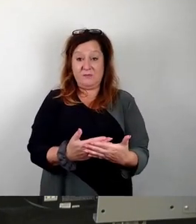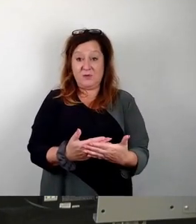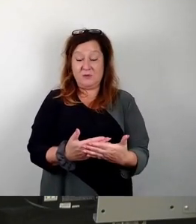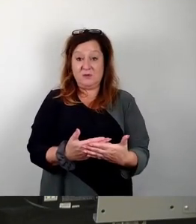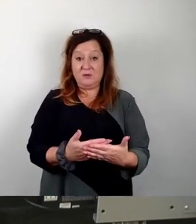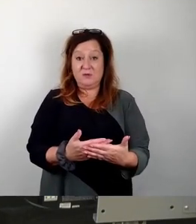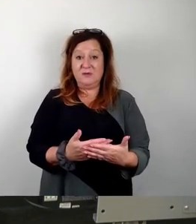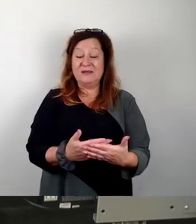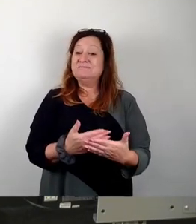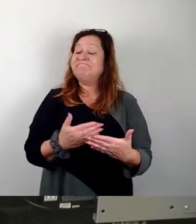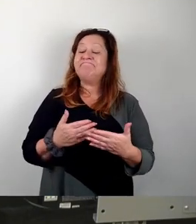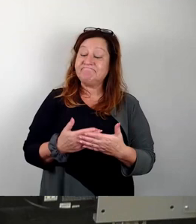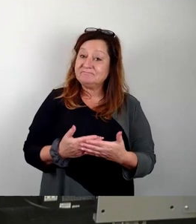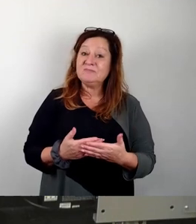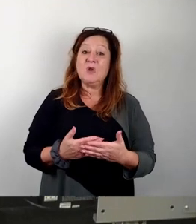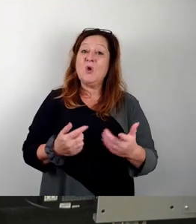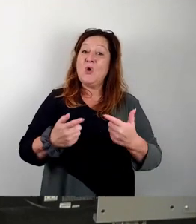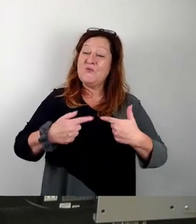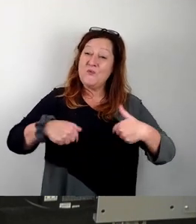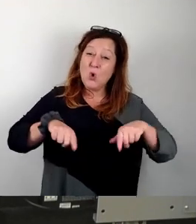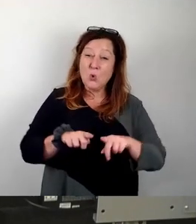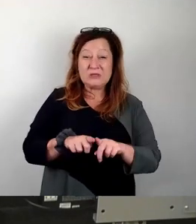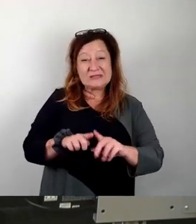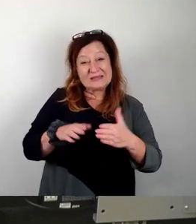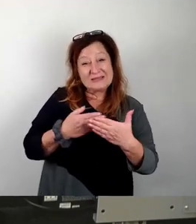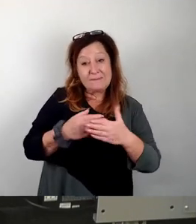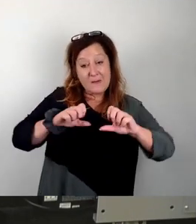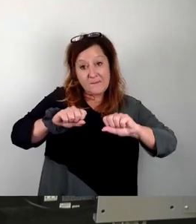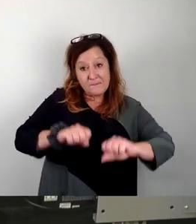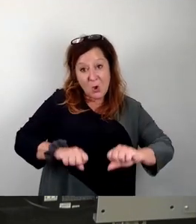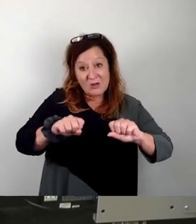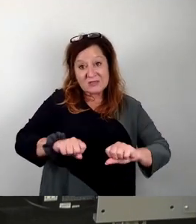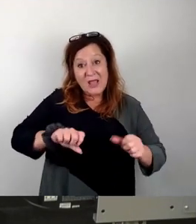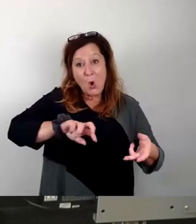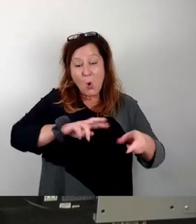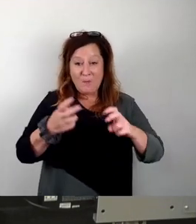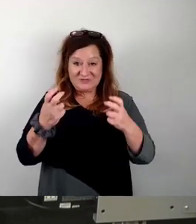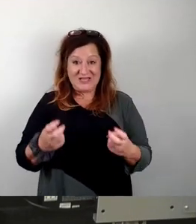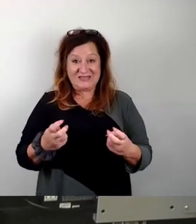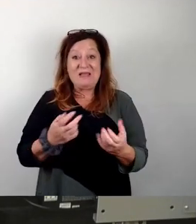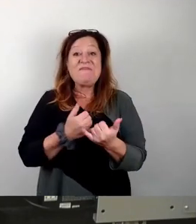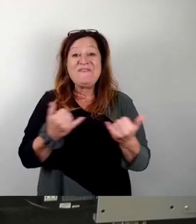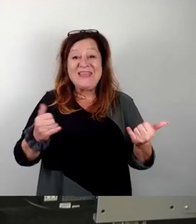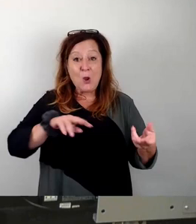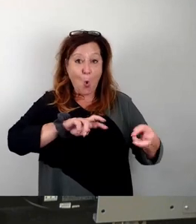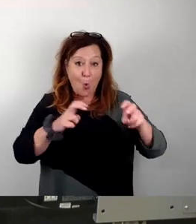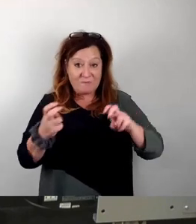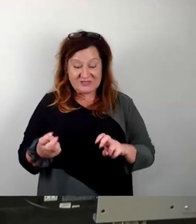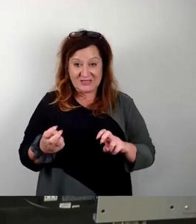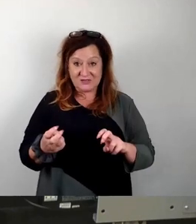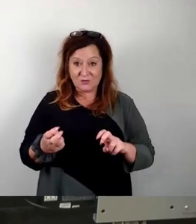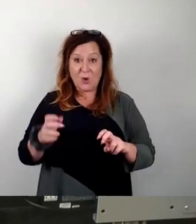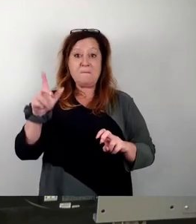Es gibt uns auch die Möglichkeit, diese umzusetzen. Und wie diese umgesetzt wird, das ist eine städtische